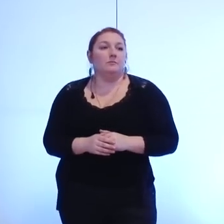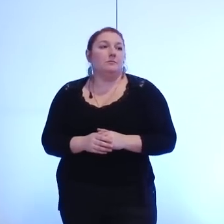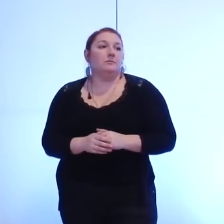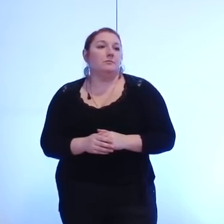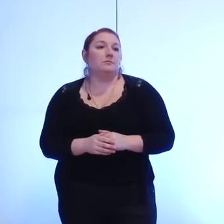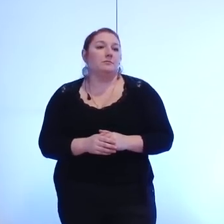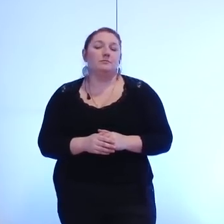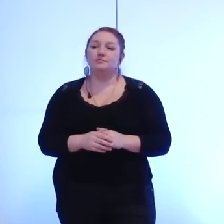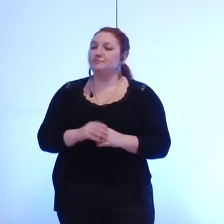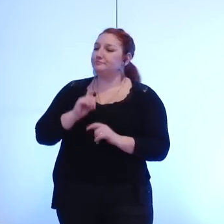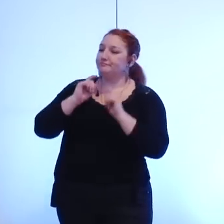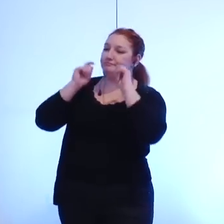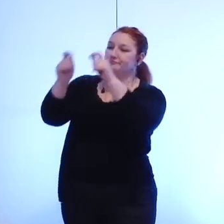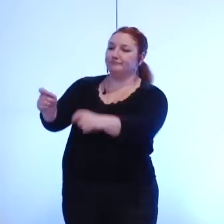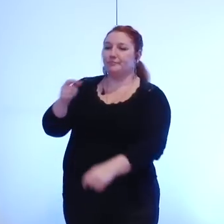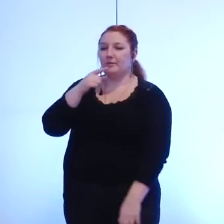monsieur Breuil